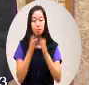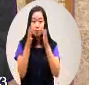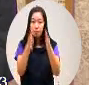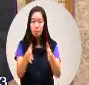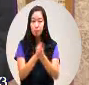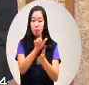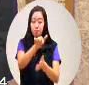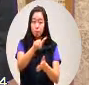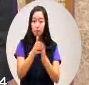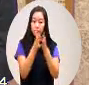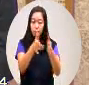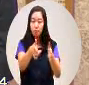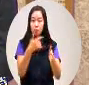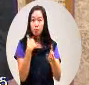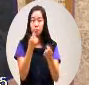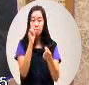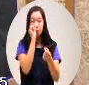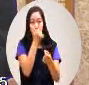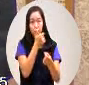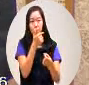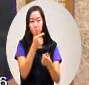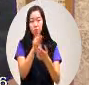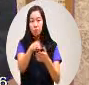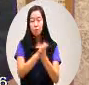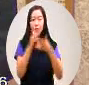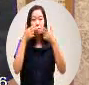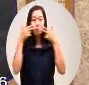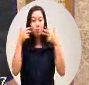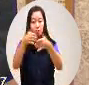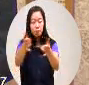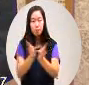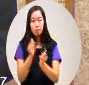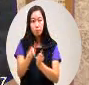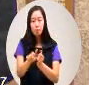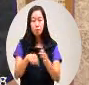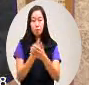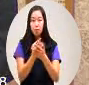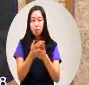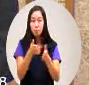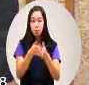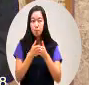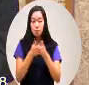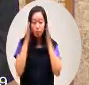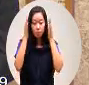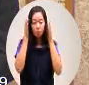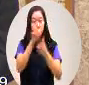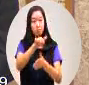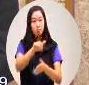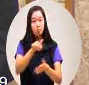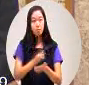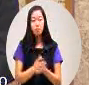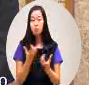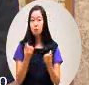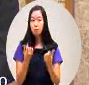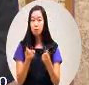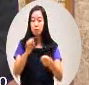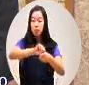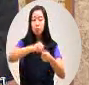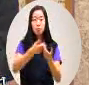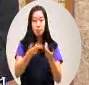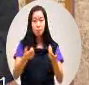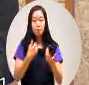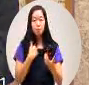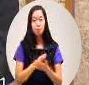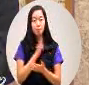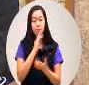教师的部分我们特别也把原住民族只要他经过语言认证的教师我们也给他加分基本